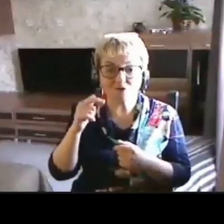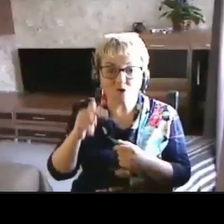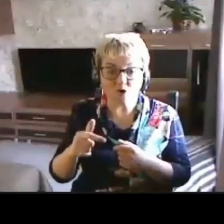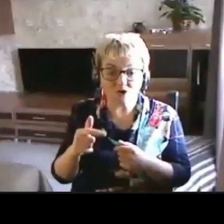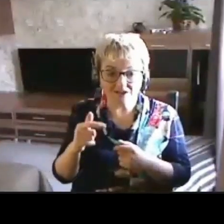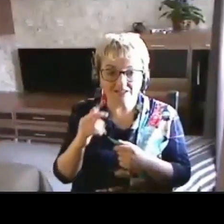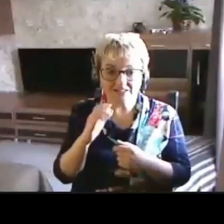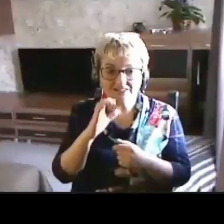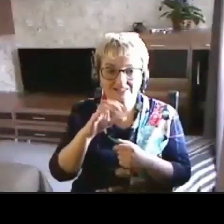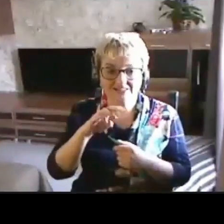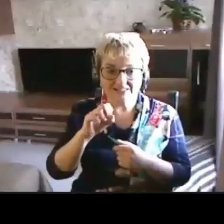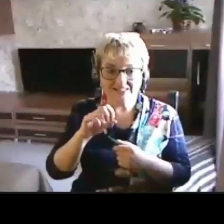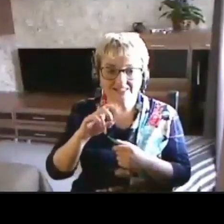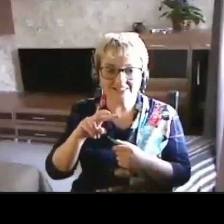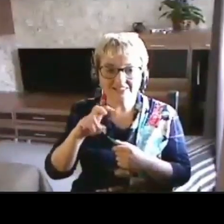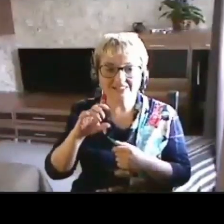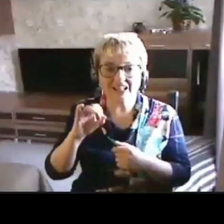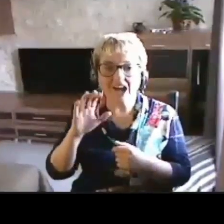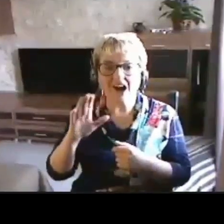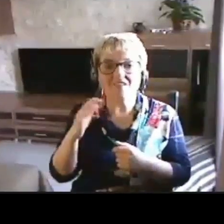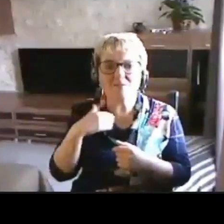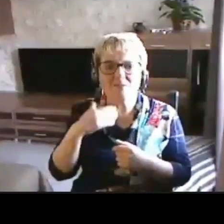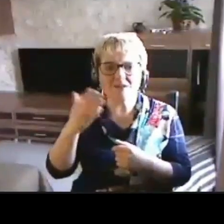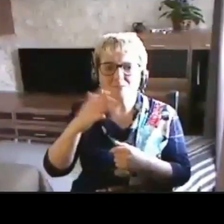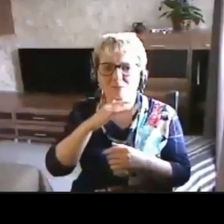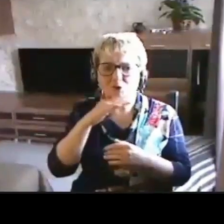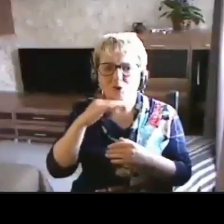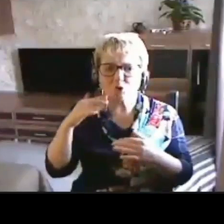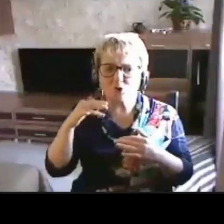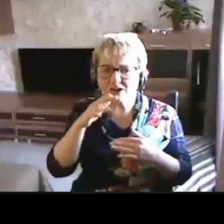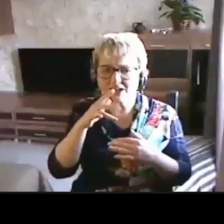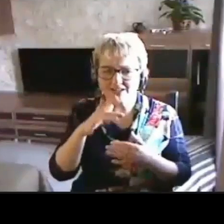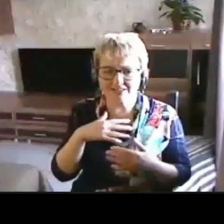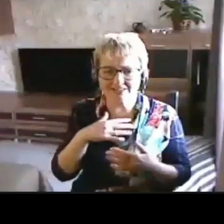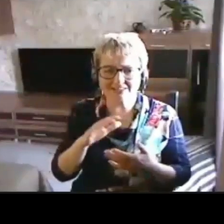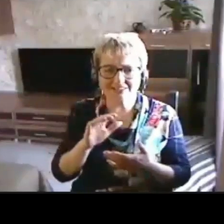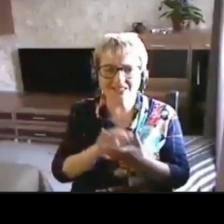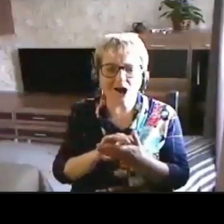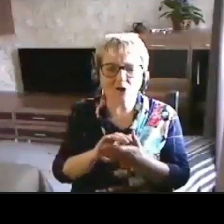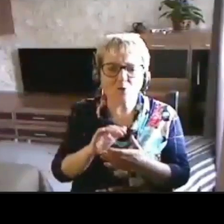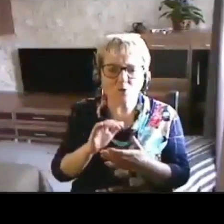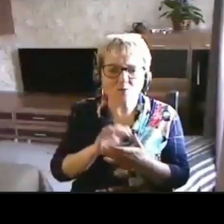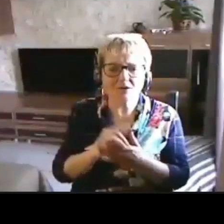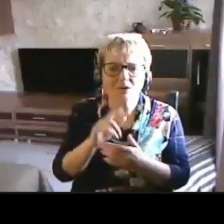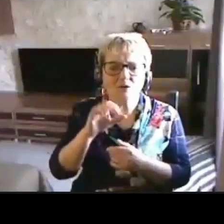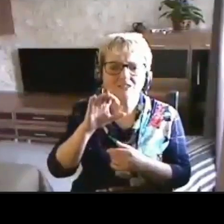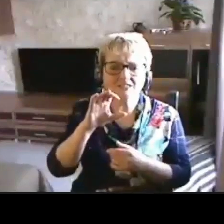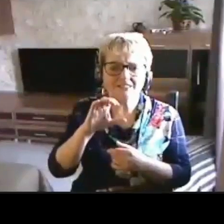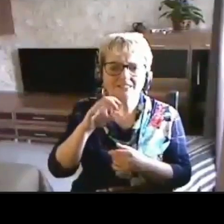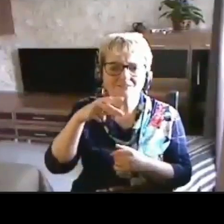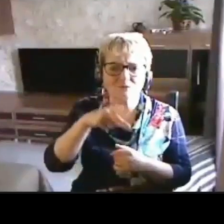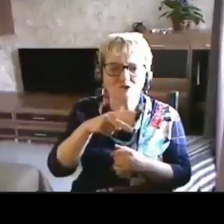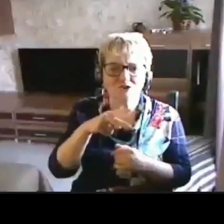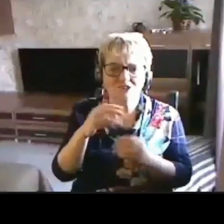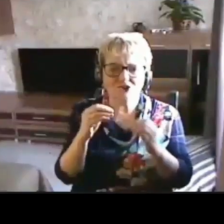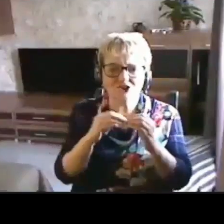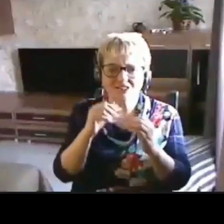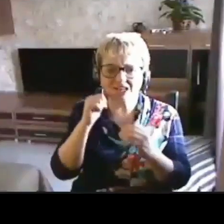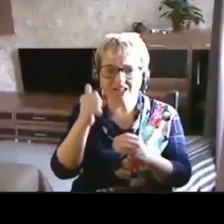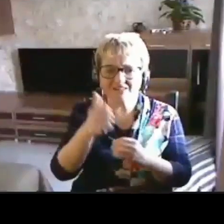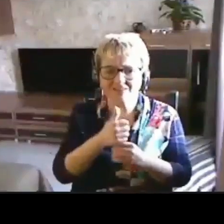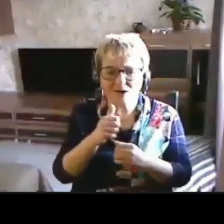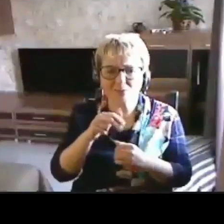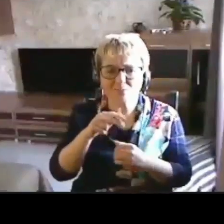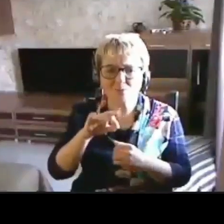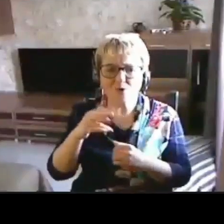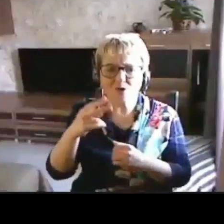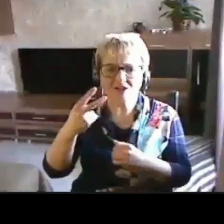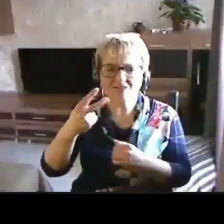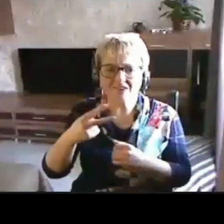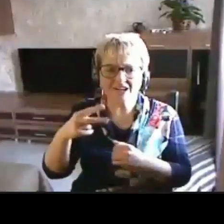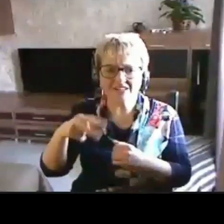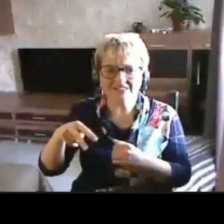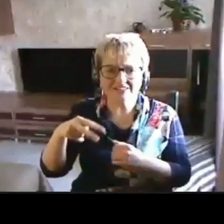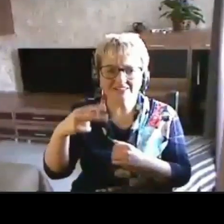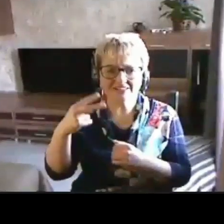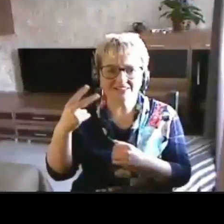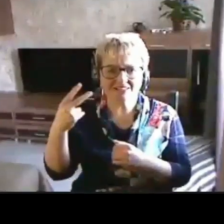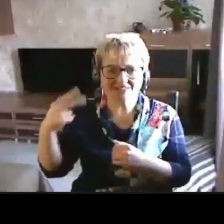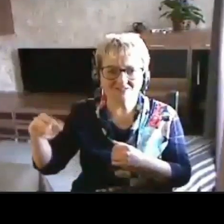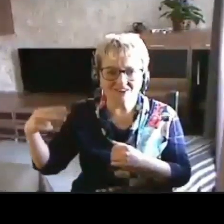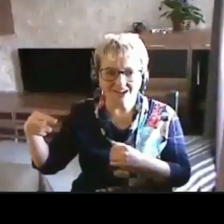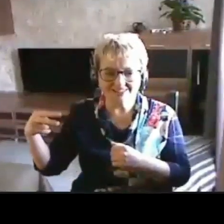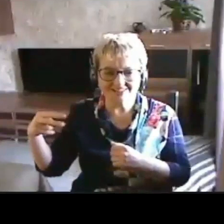Мы с Таниславом знакомы много лет. Он как раз с 2010 по 2020